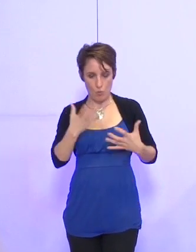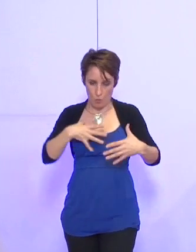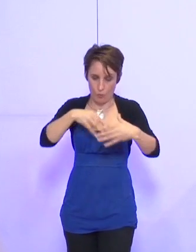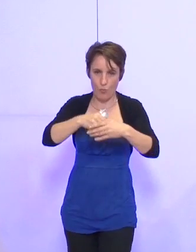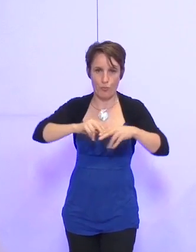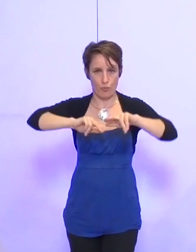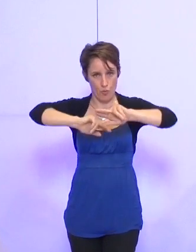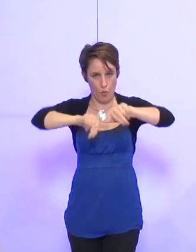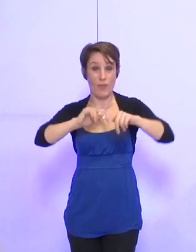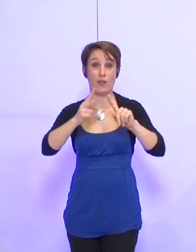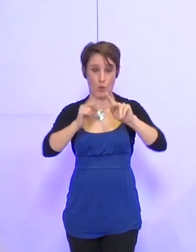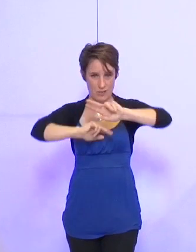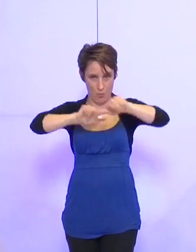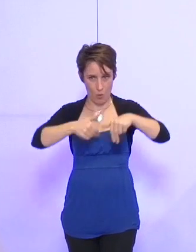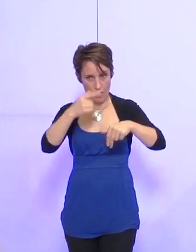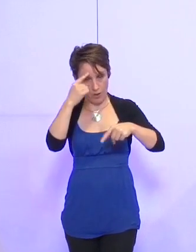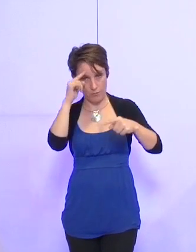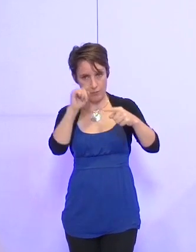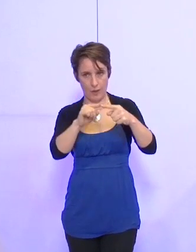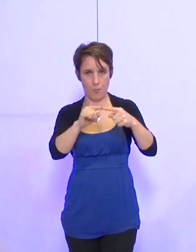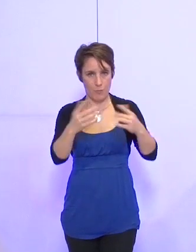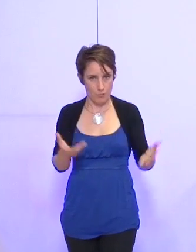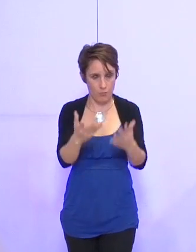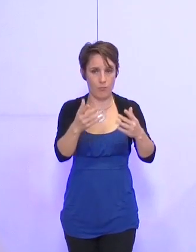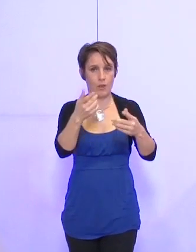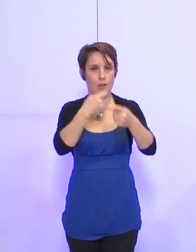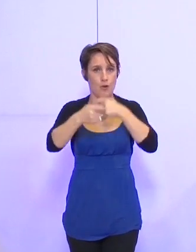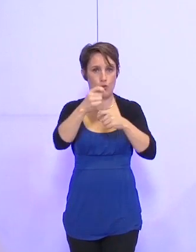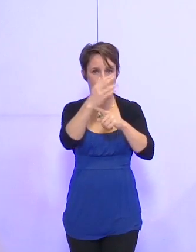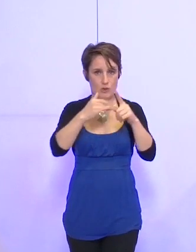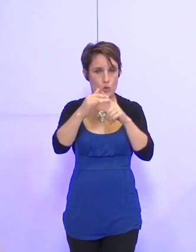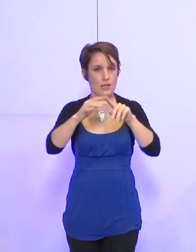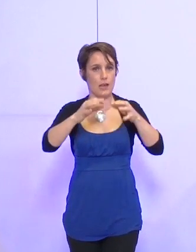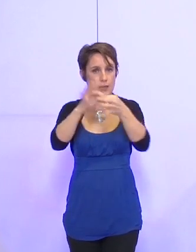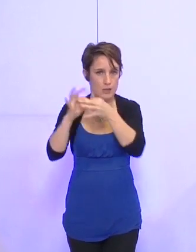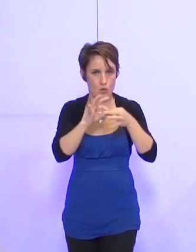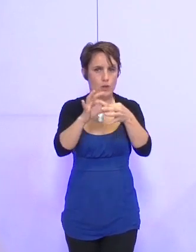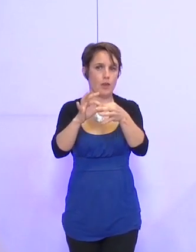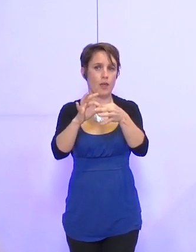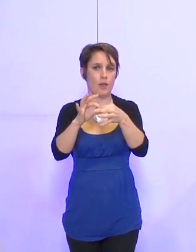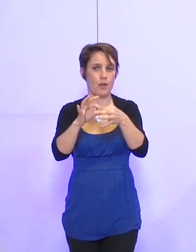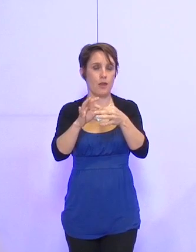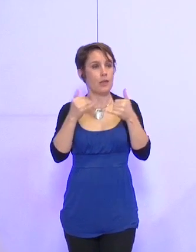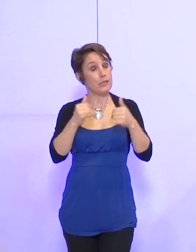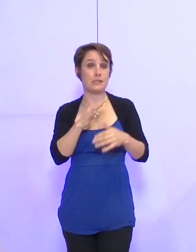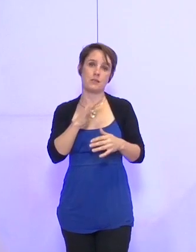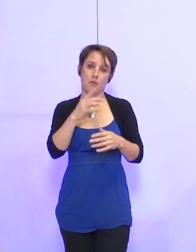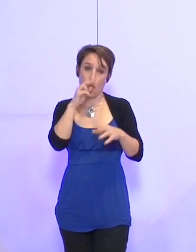sectorielle dédié à l'économie sociale et solidaire, il y a d'autres contrats en France et nous avons la chance dans la région Rhône-Alpes d'en avoir une sur l'ESS.